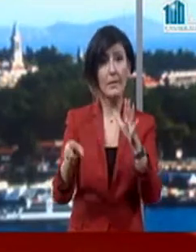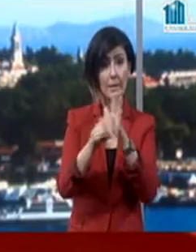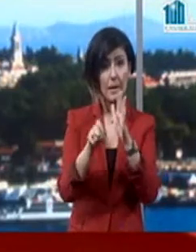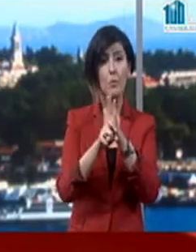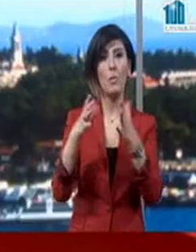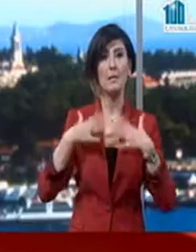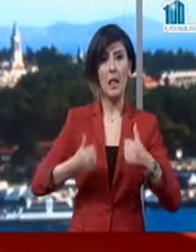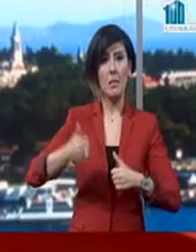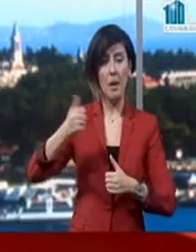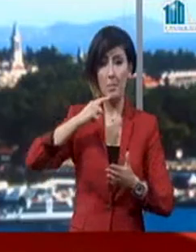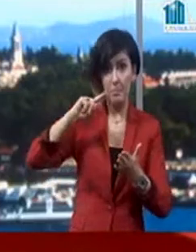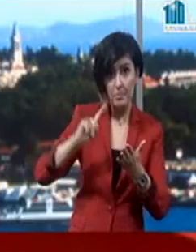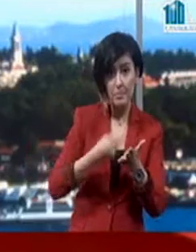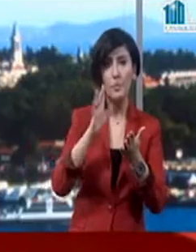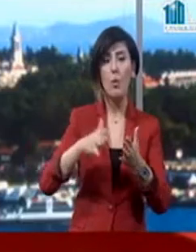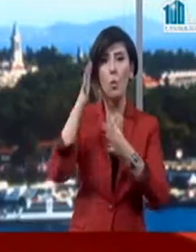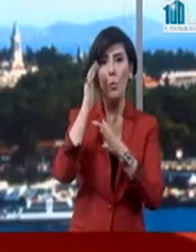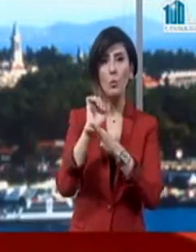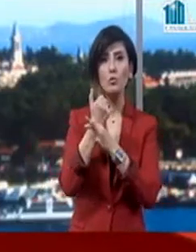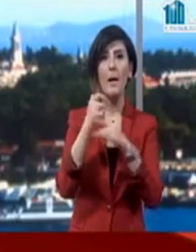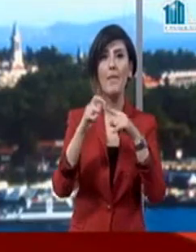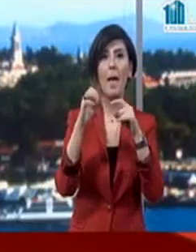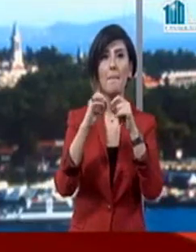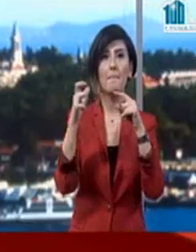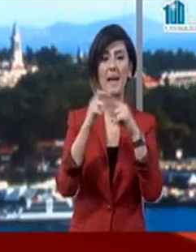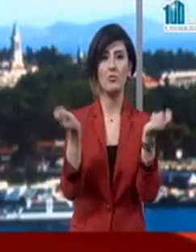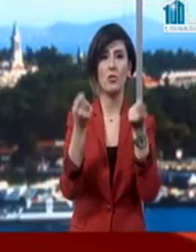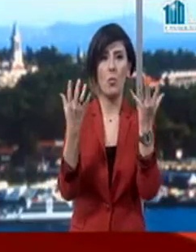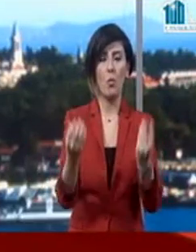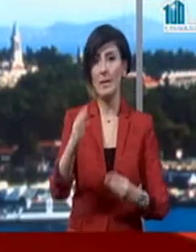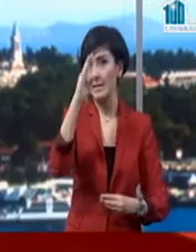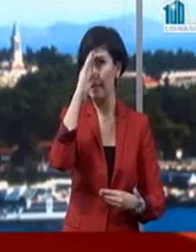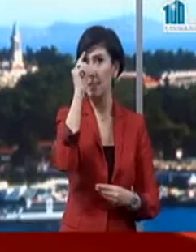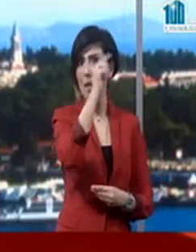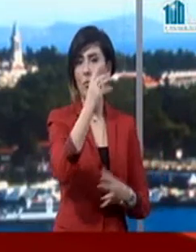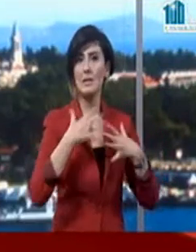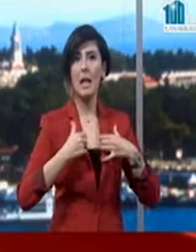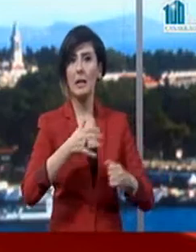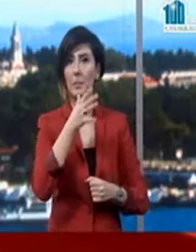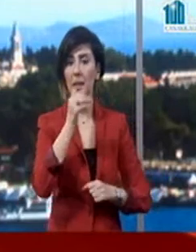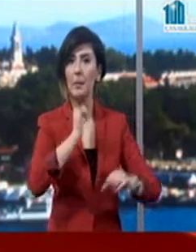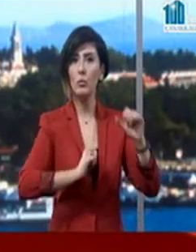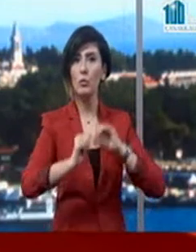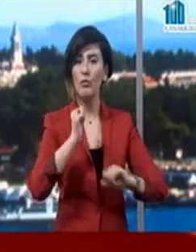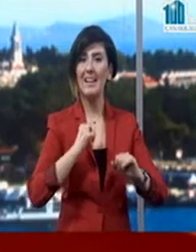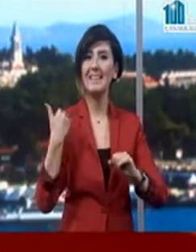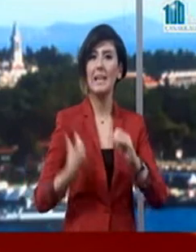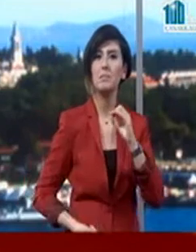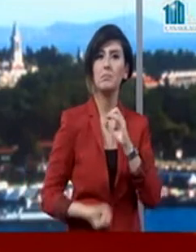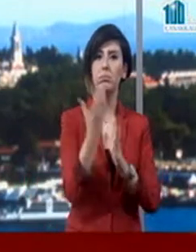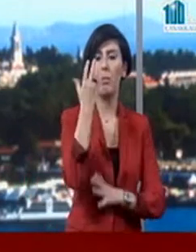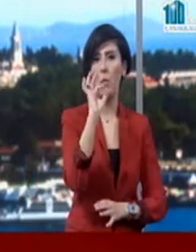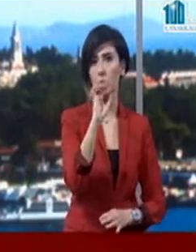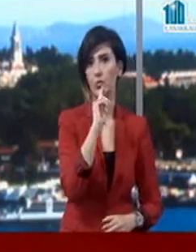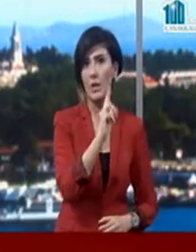'nca tescil edildikten sonra uzman ebe olarak çalışacaklar. İstanbul'da Sağlık Bilimleri Üniversitesi adıyla yeni bir üniversite